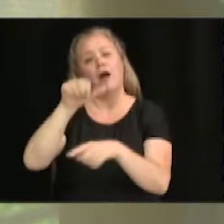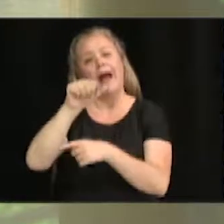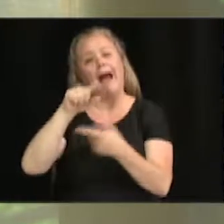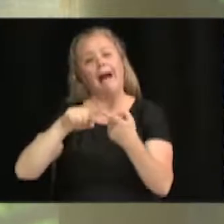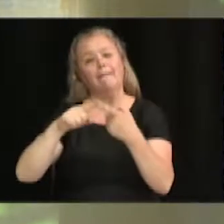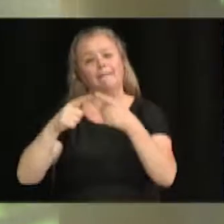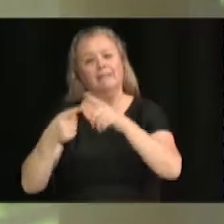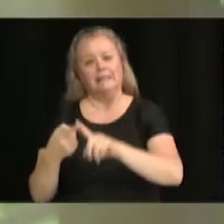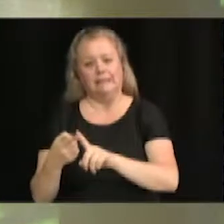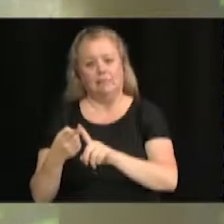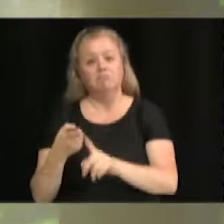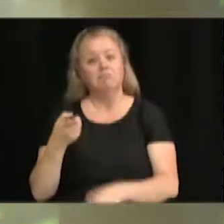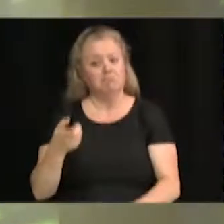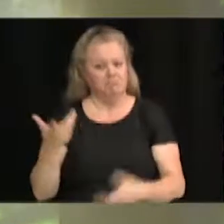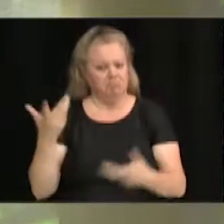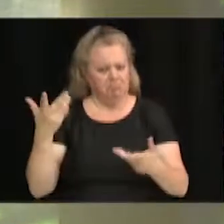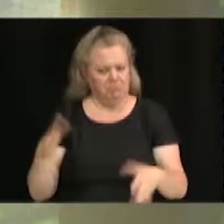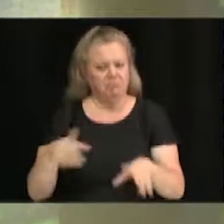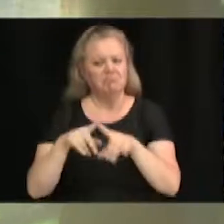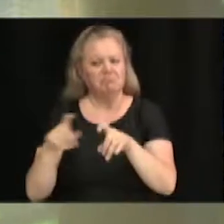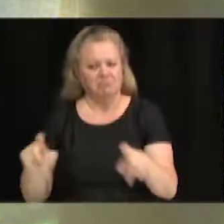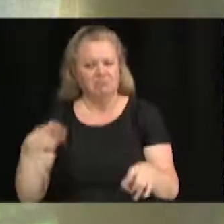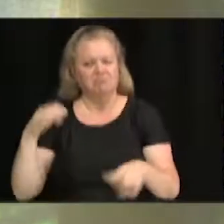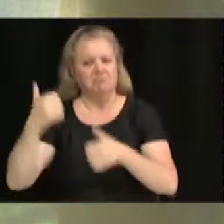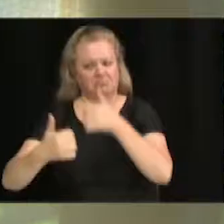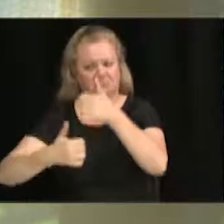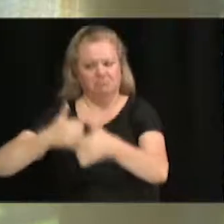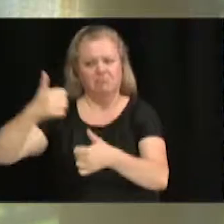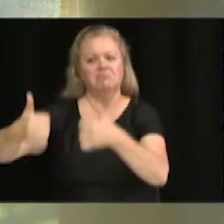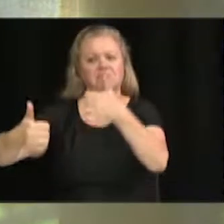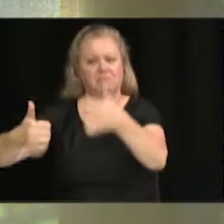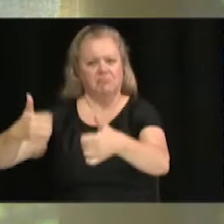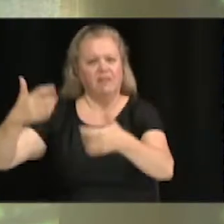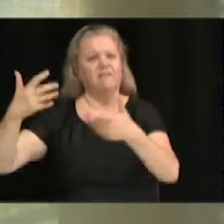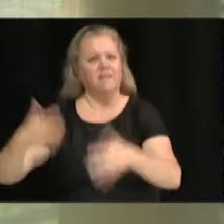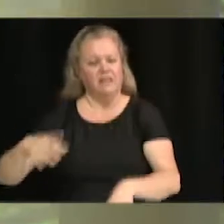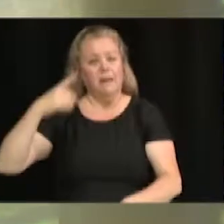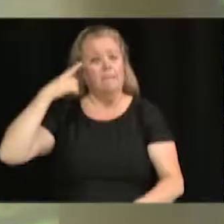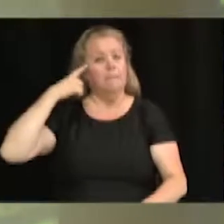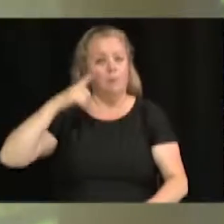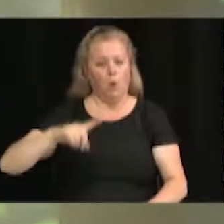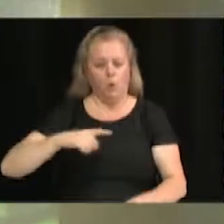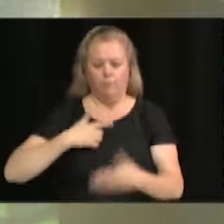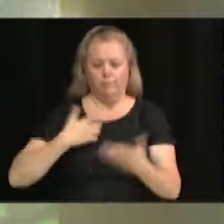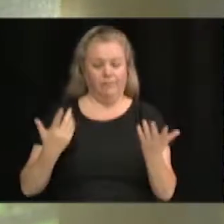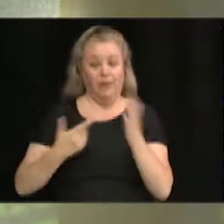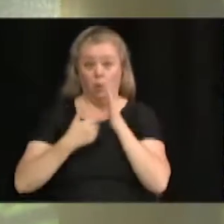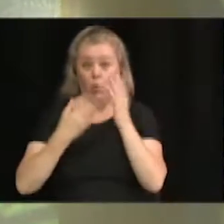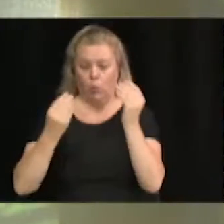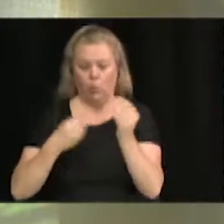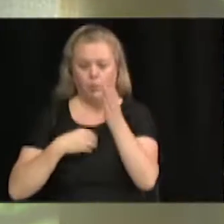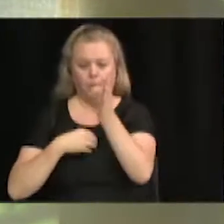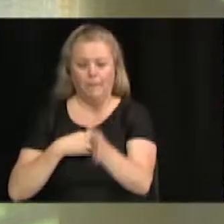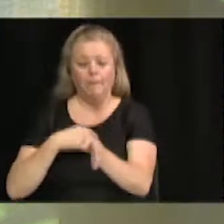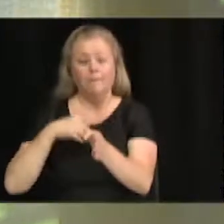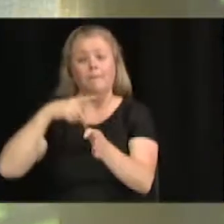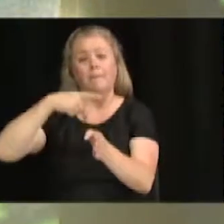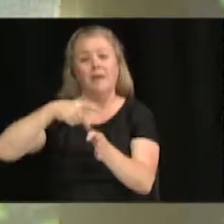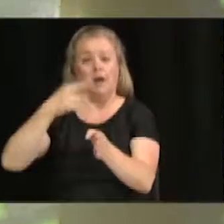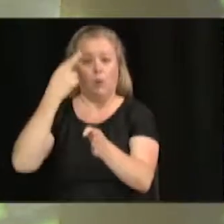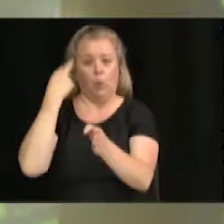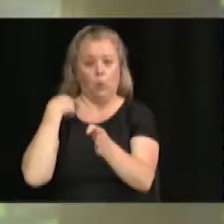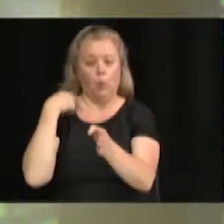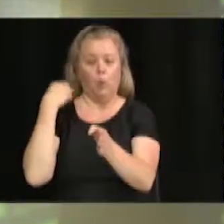divers aménagements ont déjà été installés afin d'atténuer la vitesse dans le quadrilatère formé par les boulevards Pierre-Roux-Ouest, Jutra